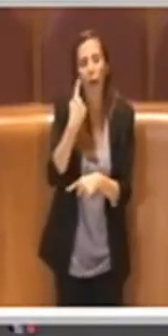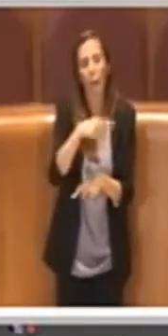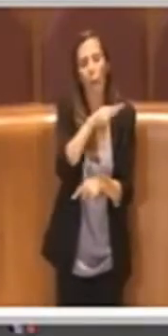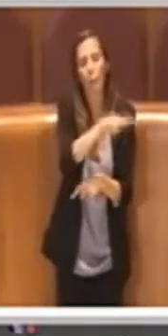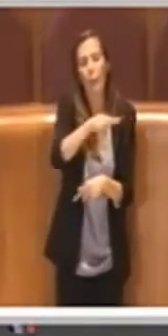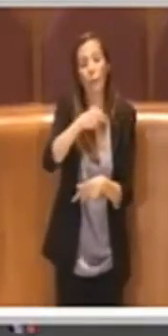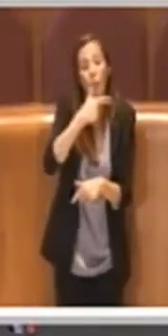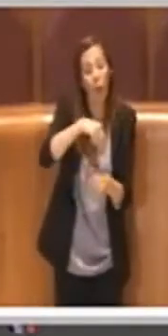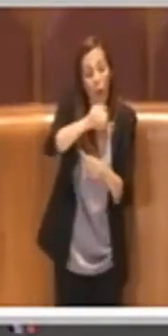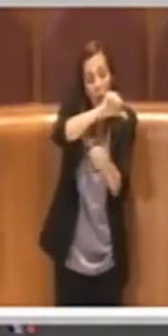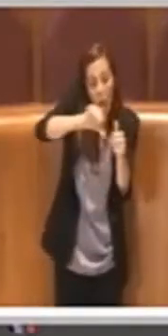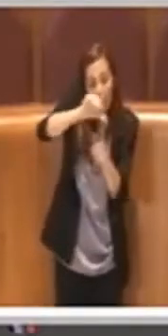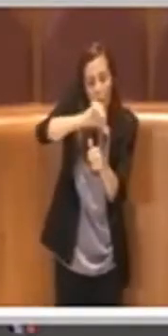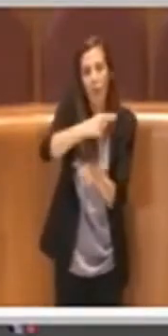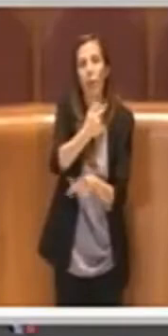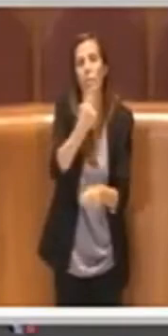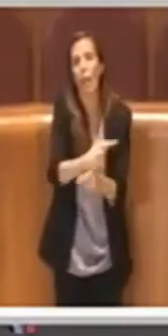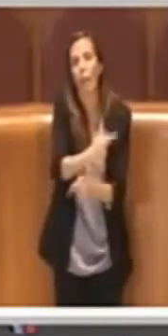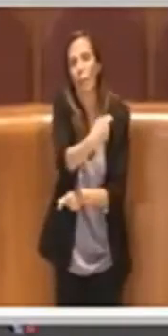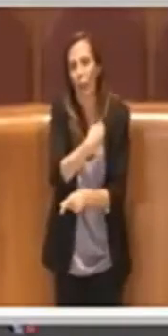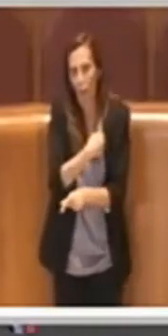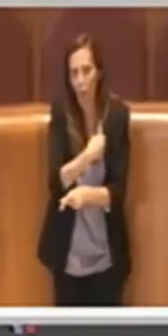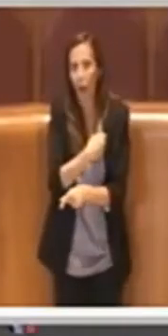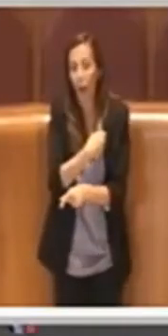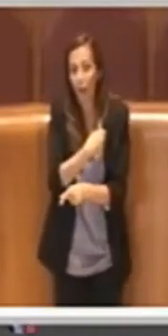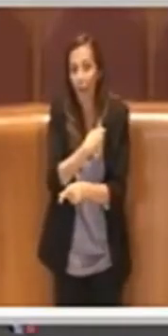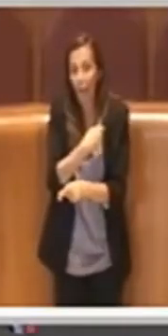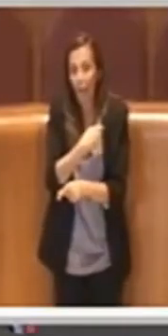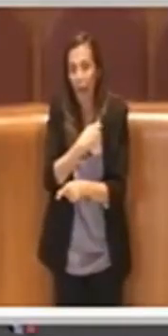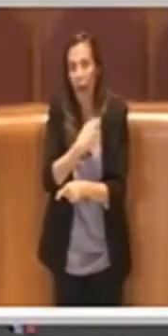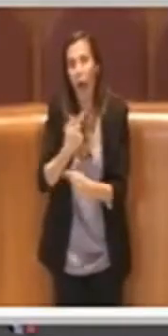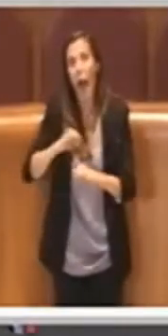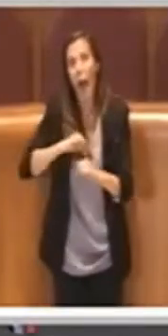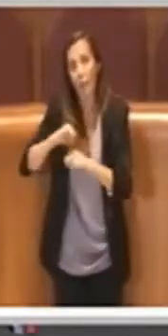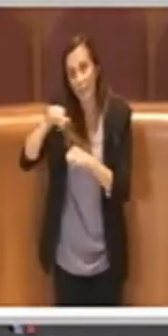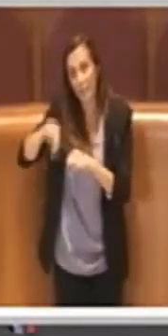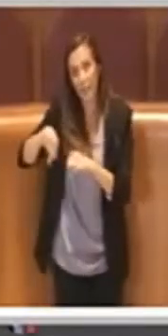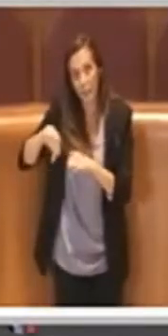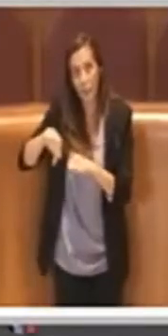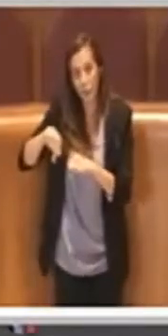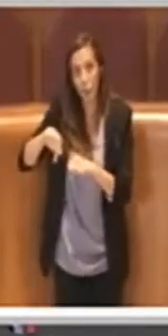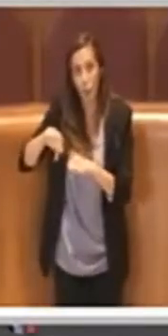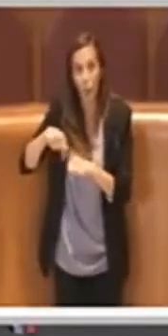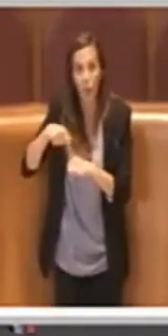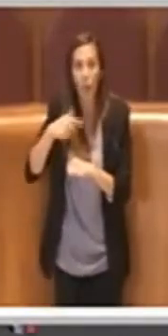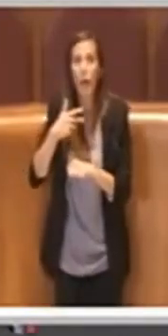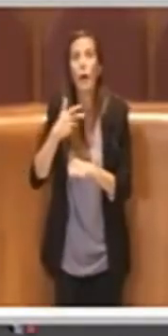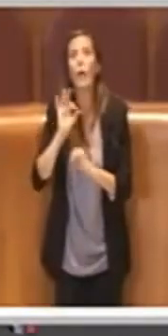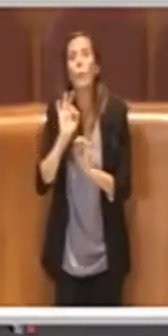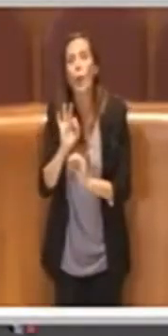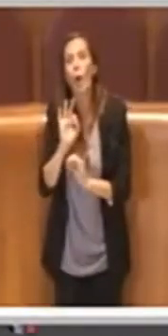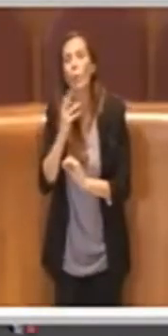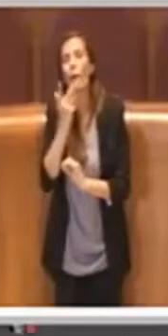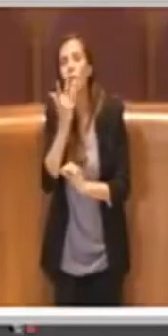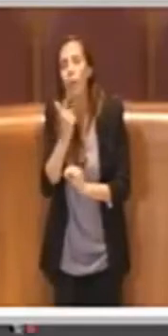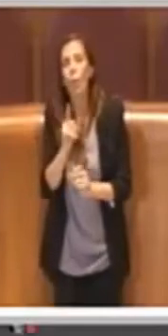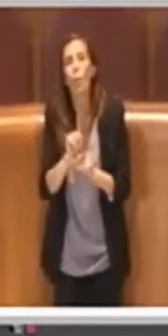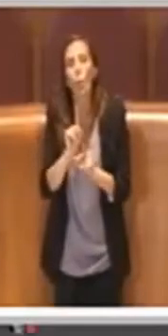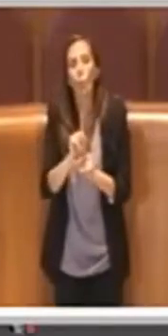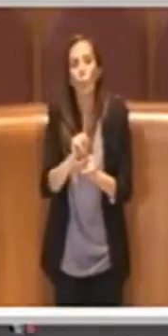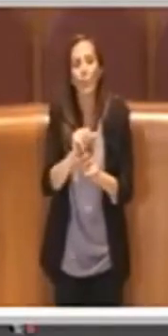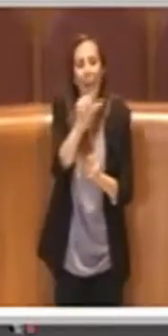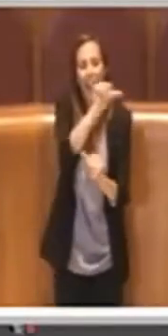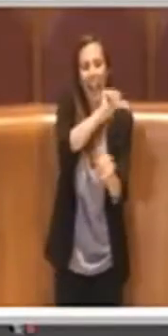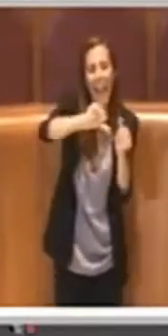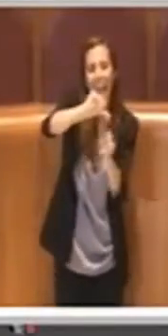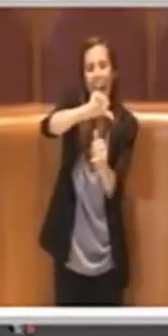sui cambi turno e ha voluto che i cambi turno fossero anche portati a livello informatizzato, proprio per avere